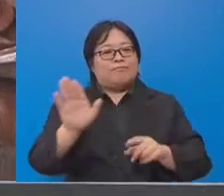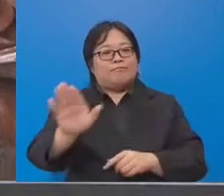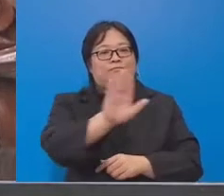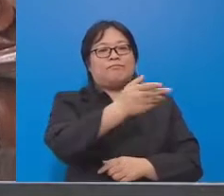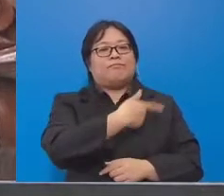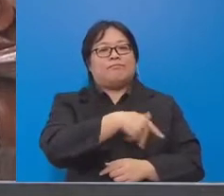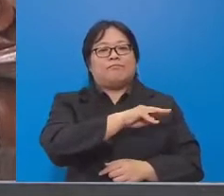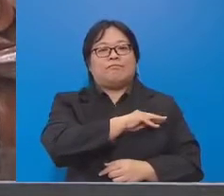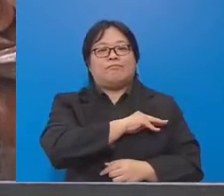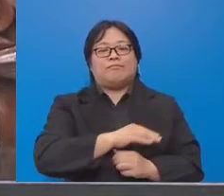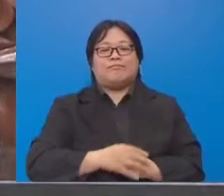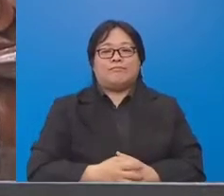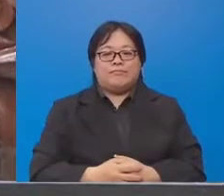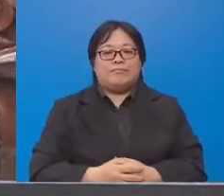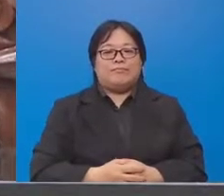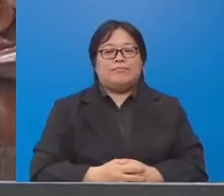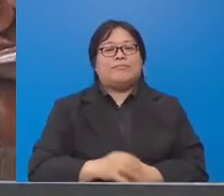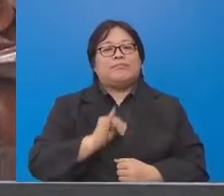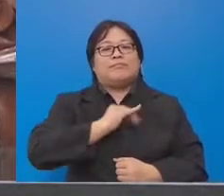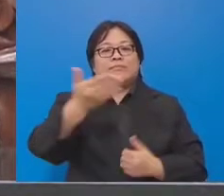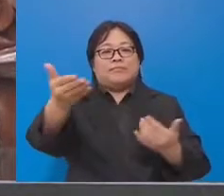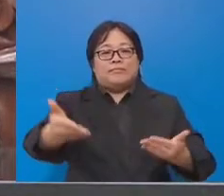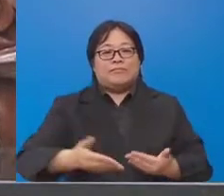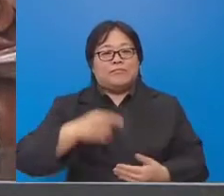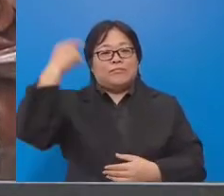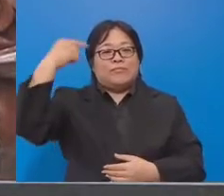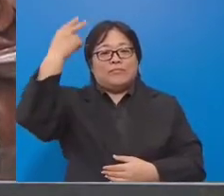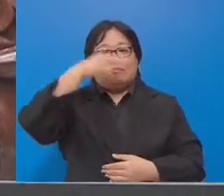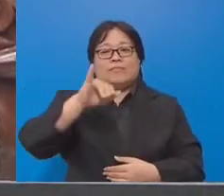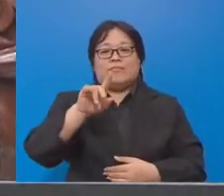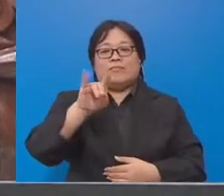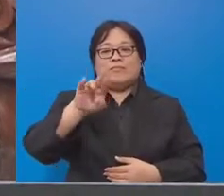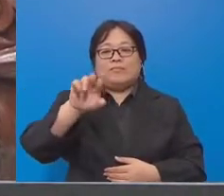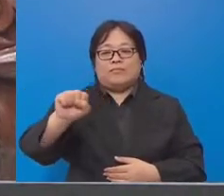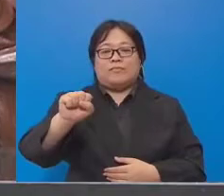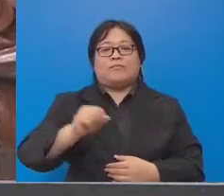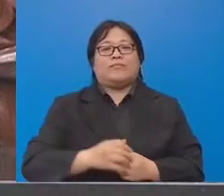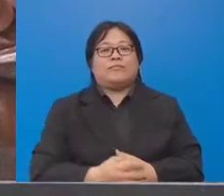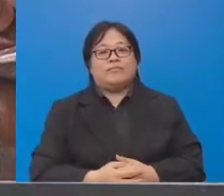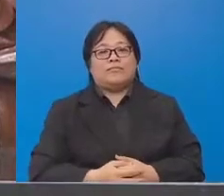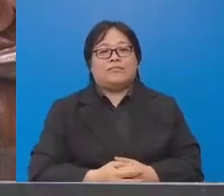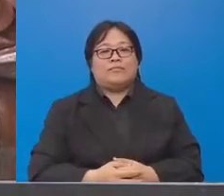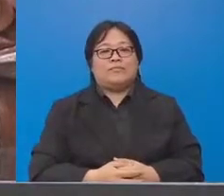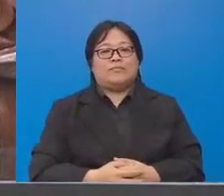kepada kementerian masing-masing. Saya jumput Tuan Haji Idris bin Ahmad.